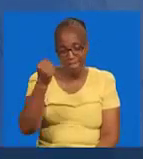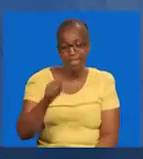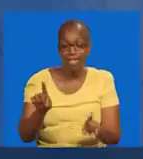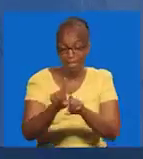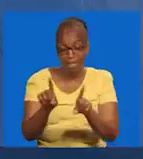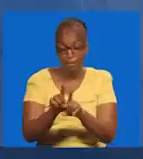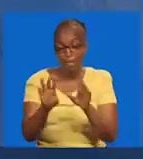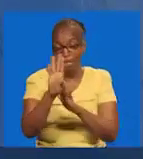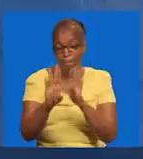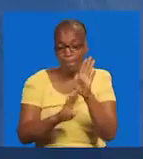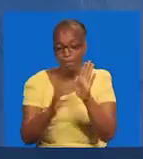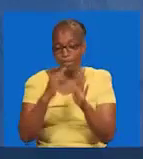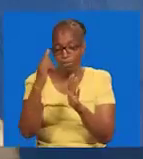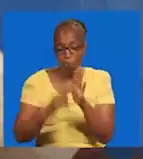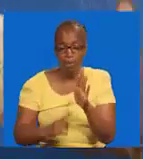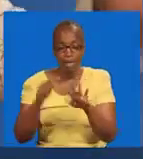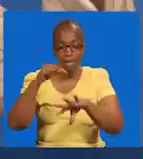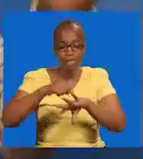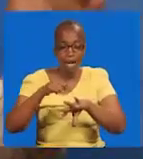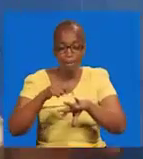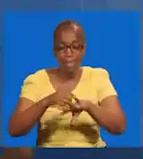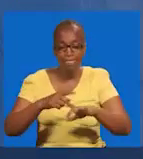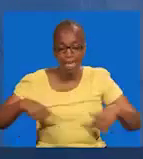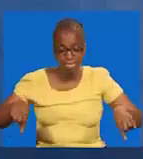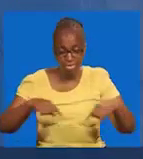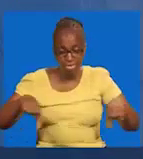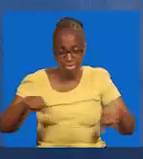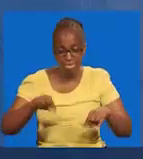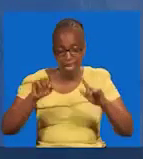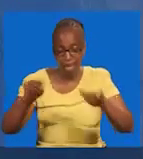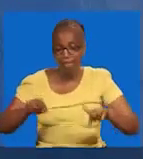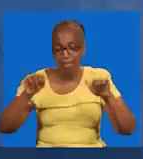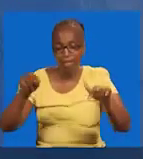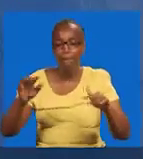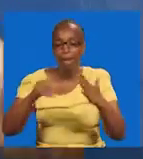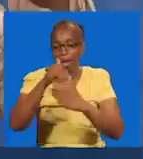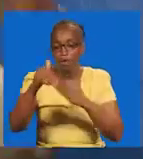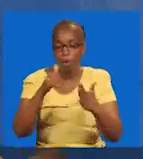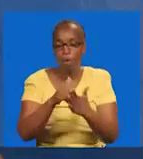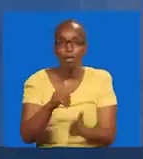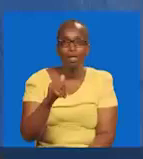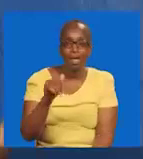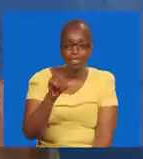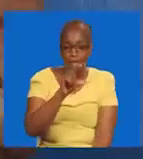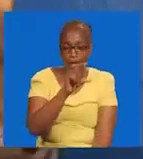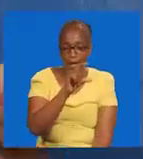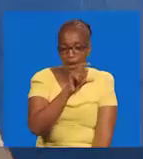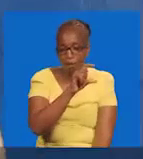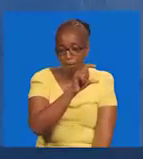ukisoma biblia inasema. Wakati tetemeko lilikuja. Makaburi